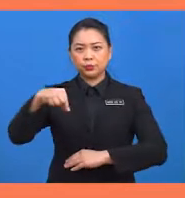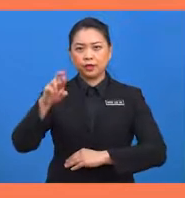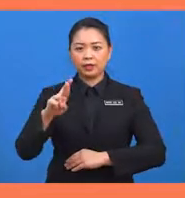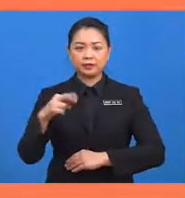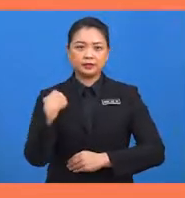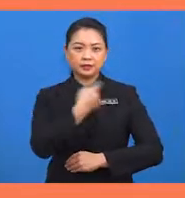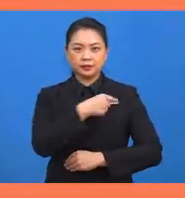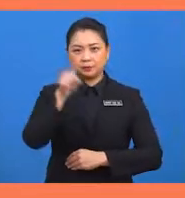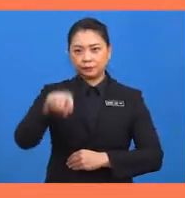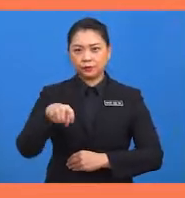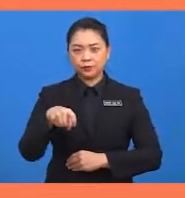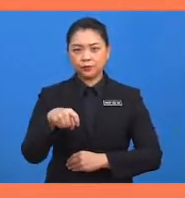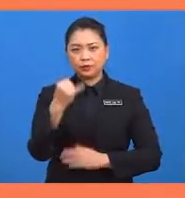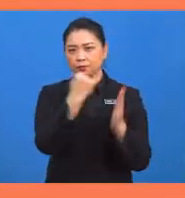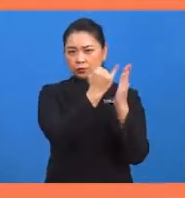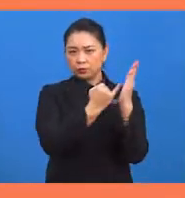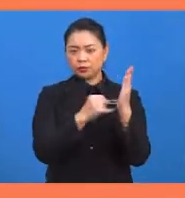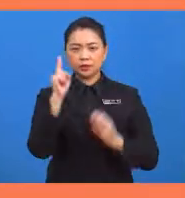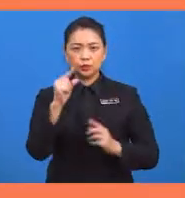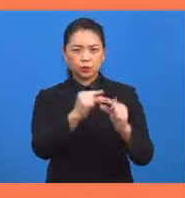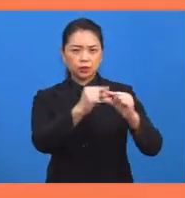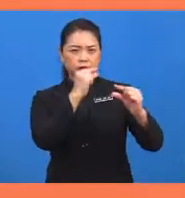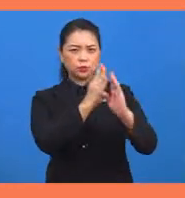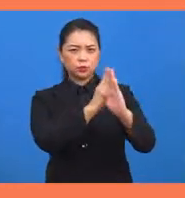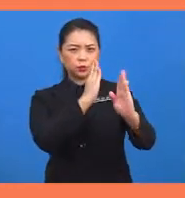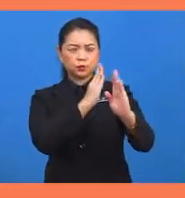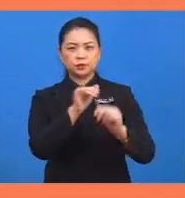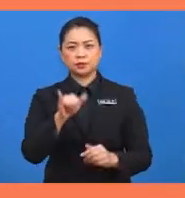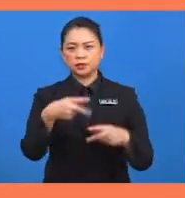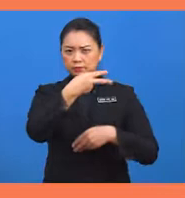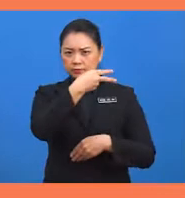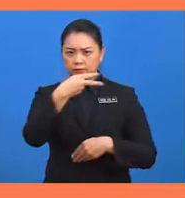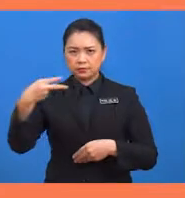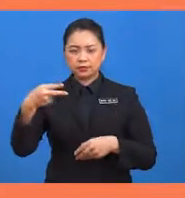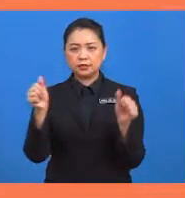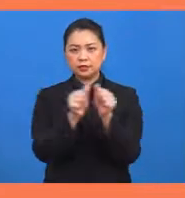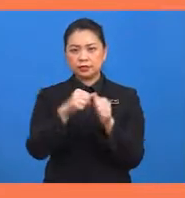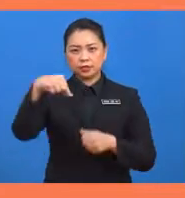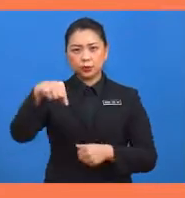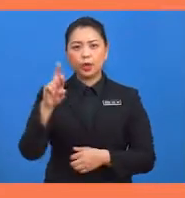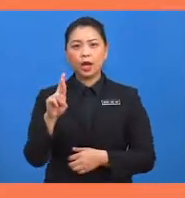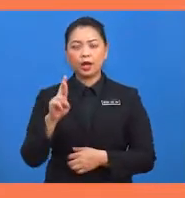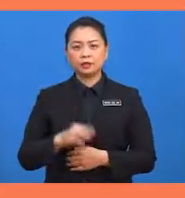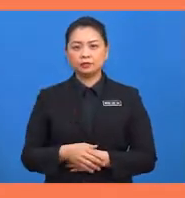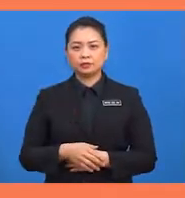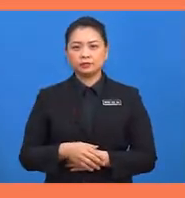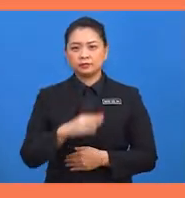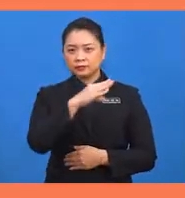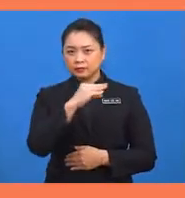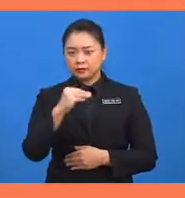kita perlu merukis satu garis lurus yang selari dengan QR dan